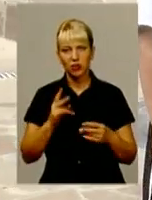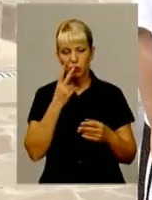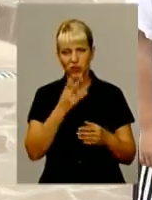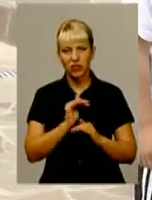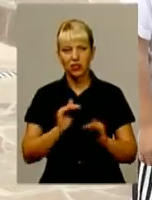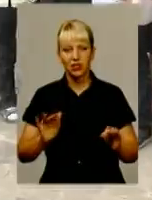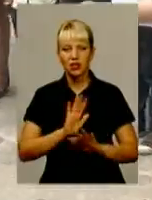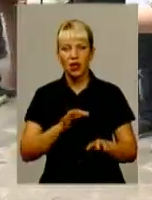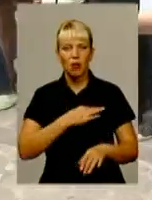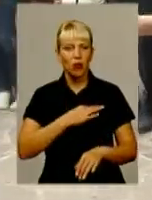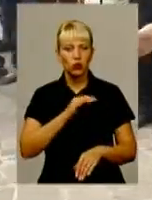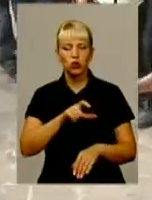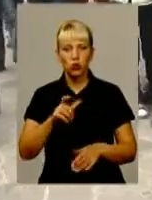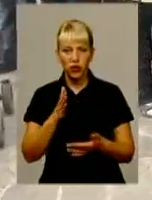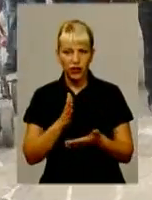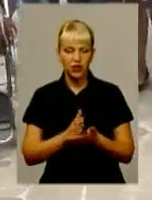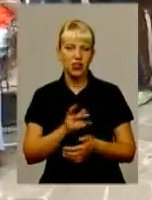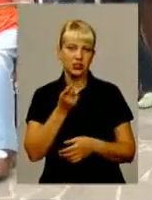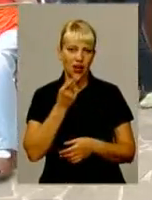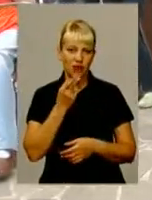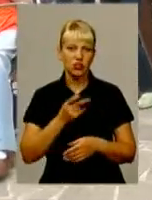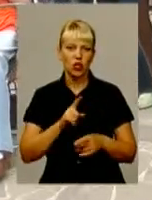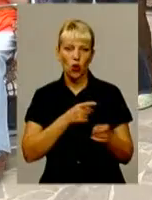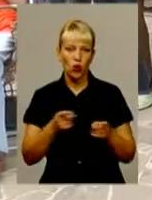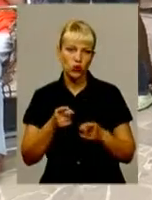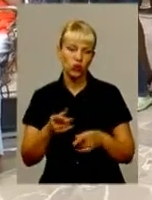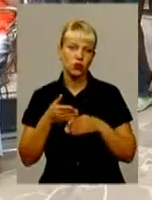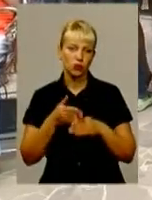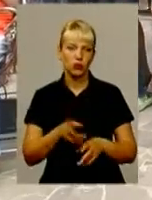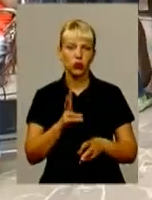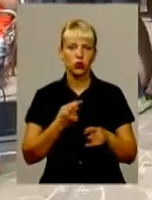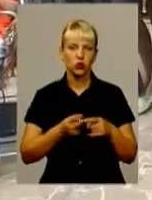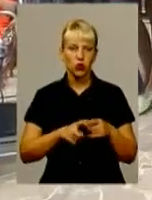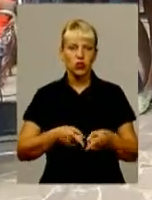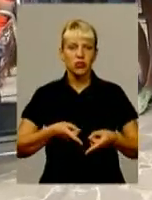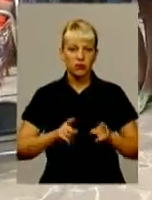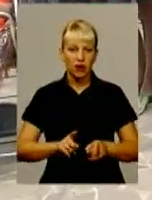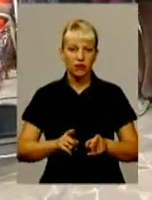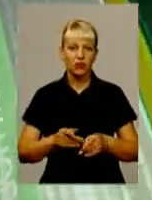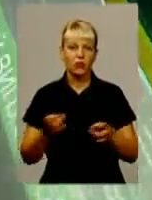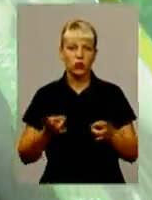малечі. Небайдужі люди є, і вони завжди готові допомогти тим, хто цього справді потребує.